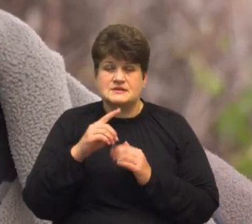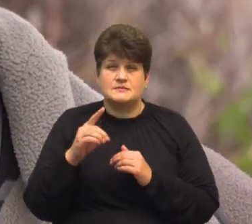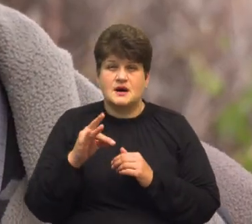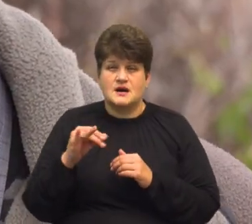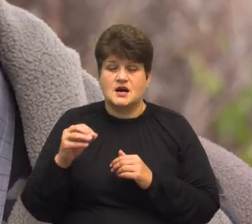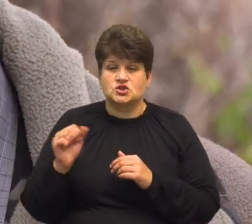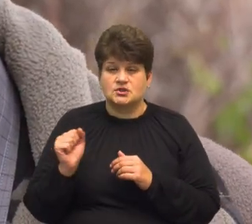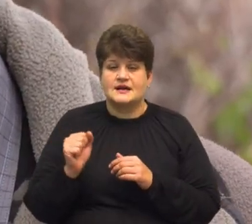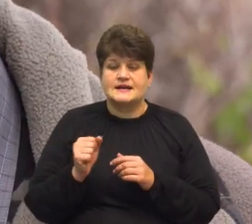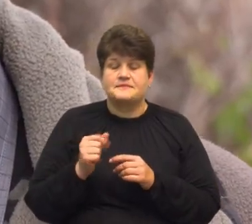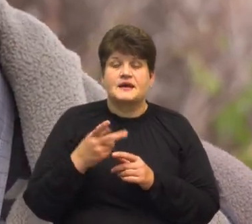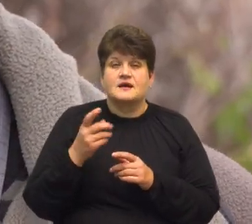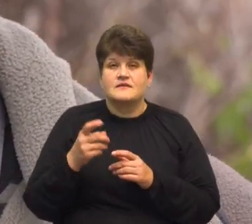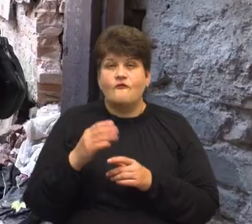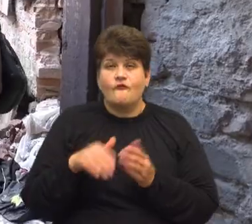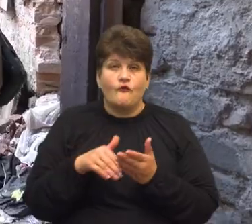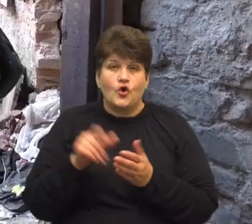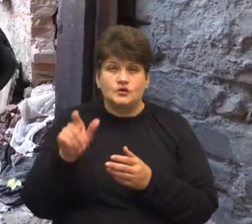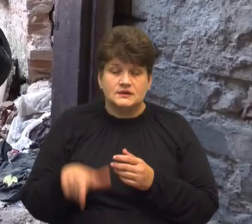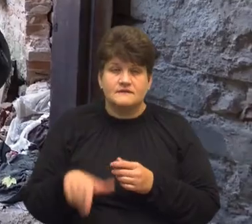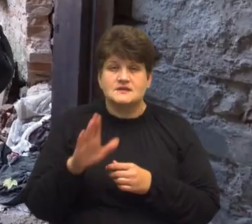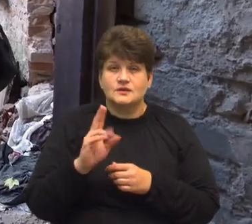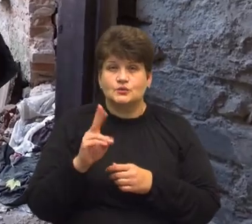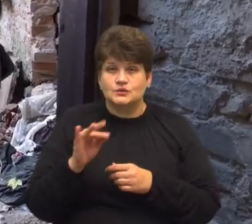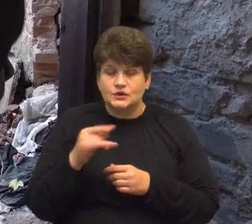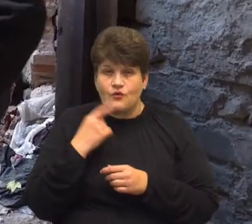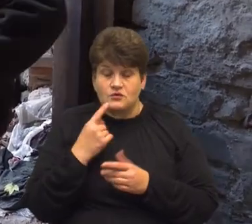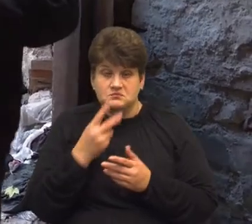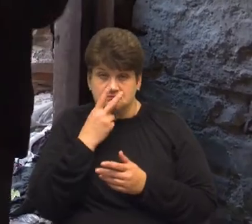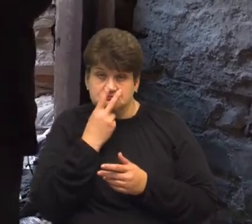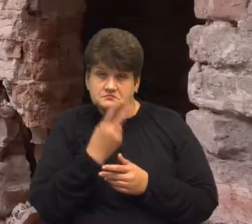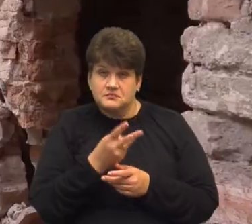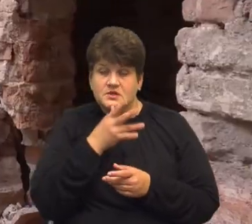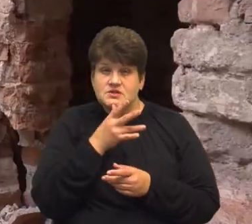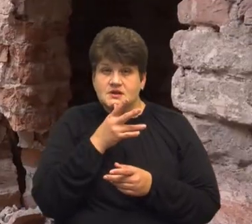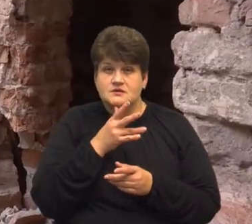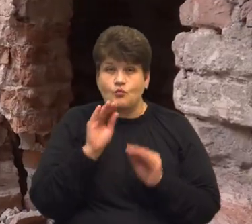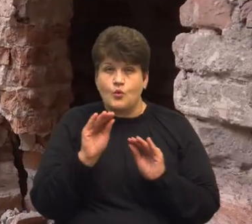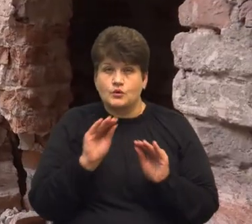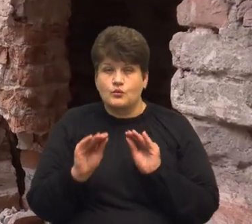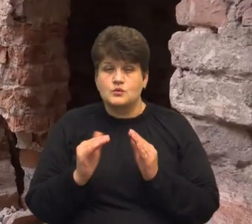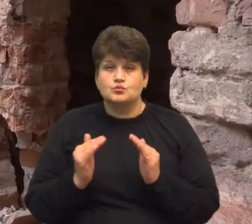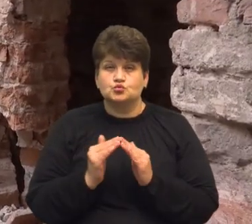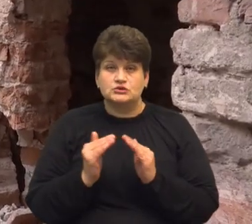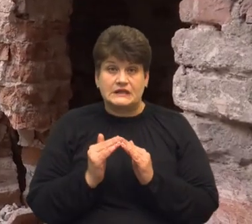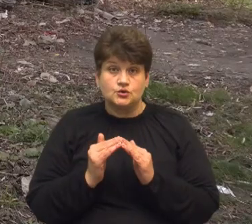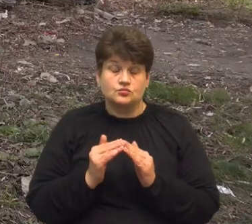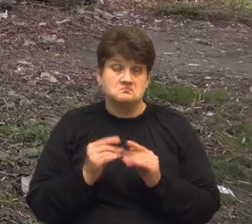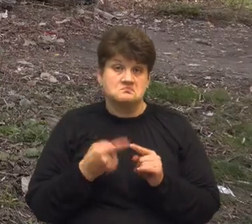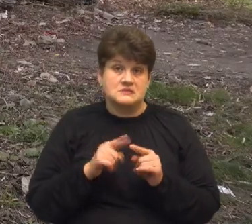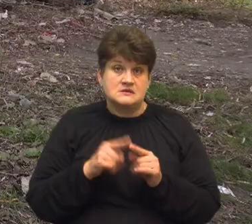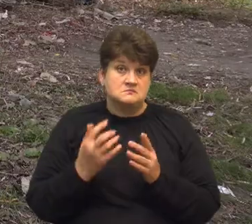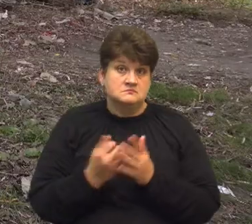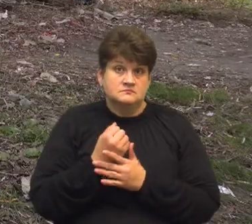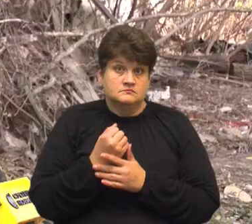благодійного фонду «Пам'ять і любов» Василь Кусий розповідає, артефакт побачив під час впорядкування будинку. За його словами, така знахідка